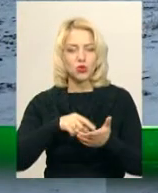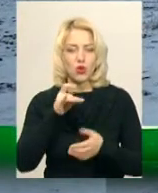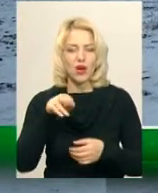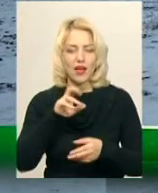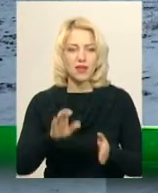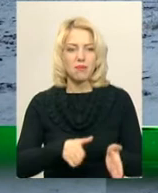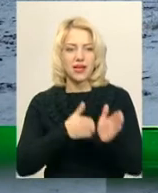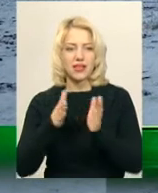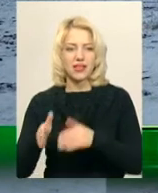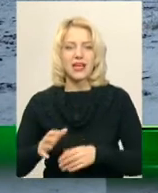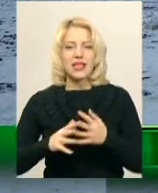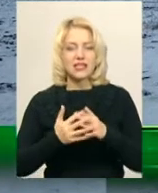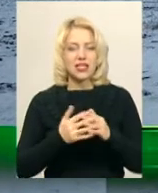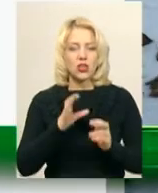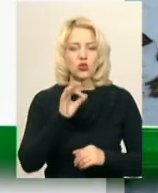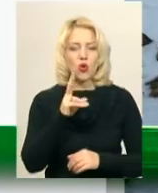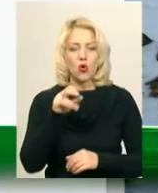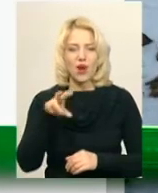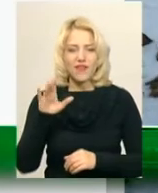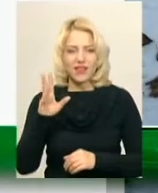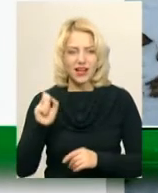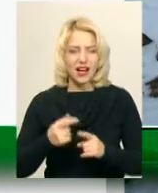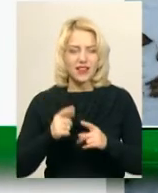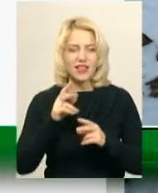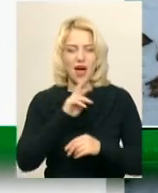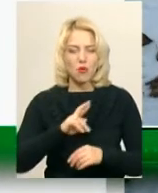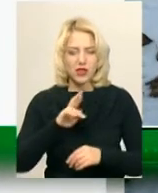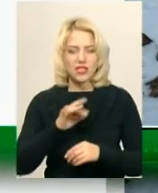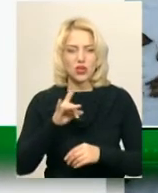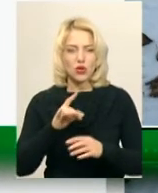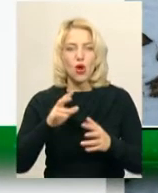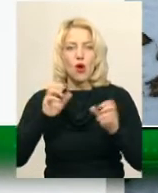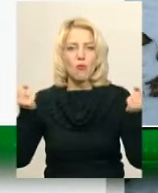В селі Соколівка Ярмолинецького району невідомі пограбували скіфський курган.